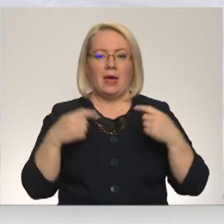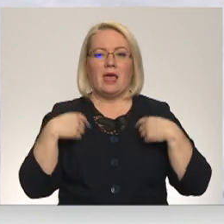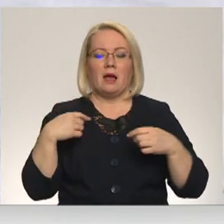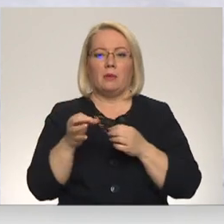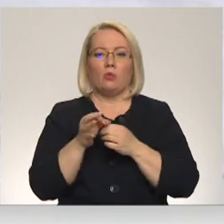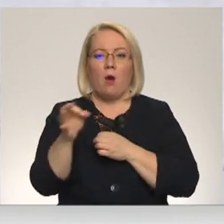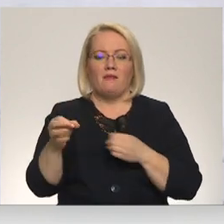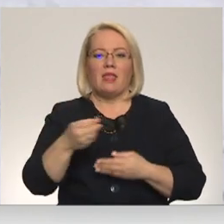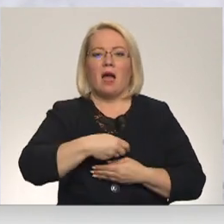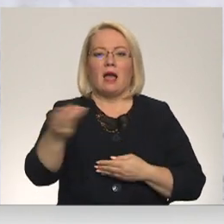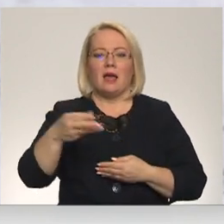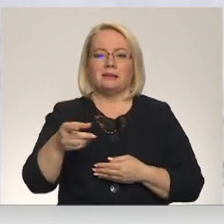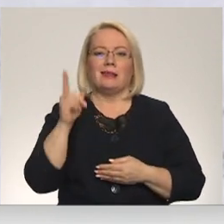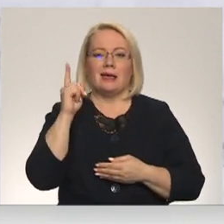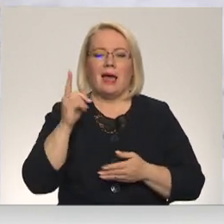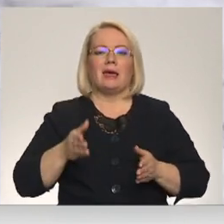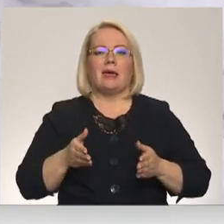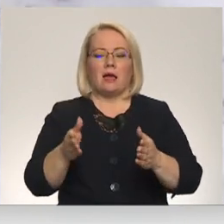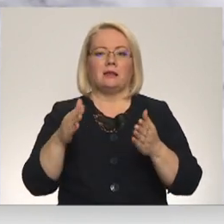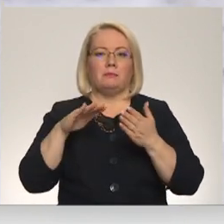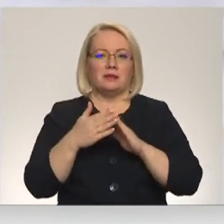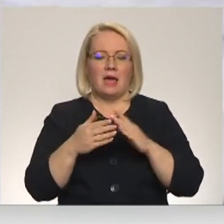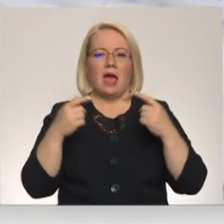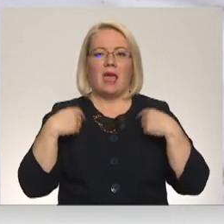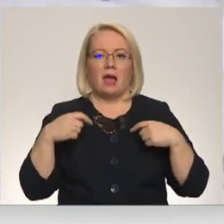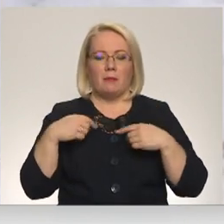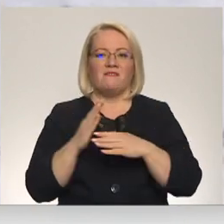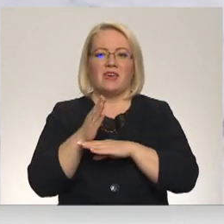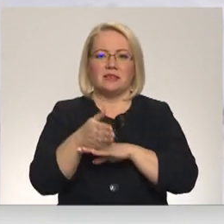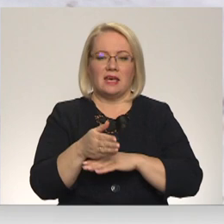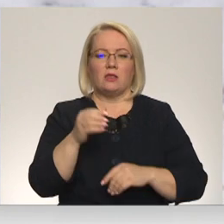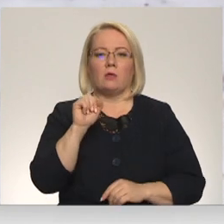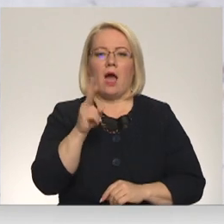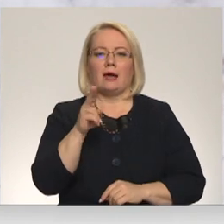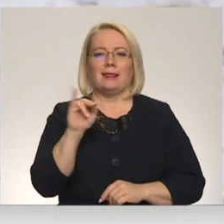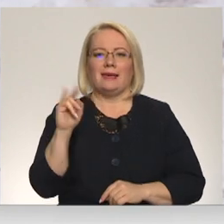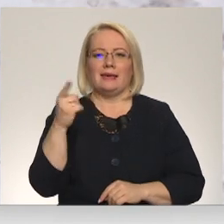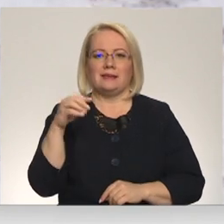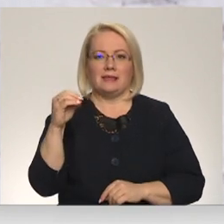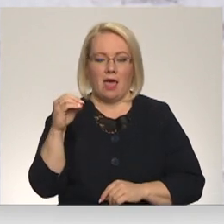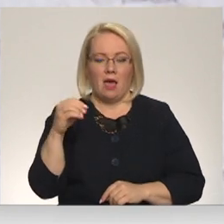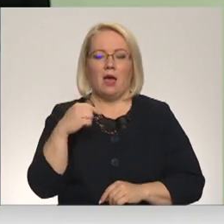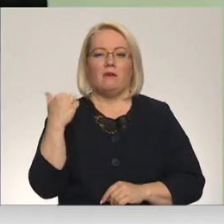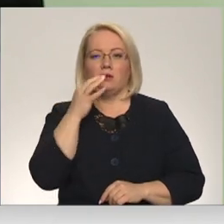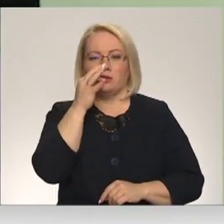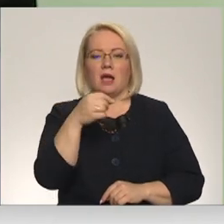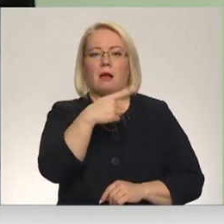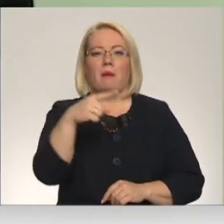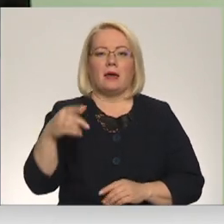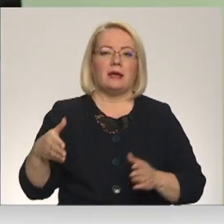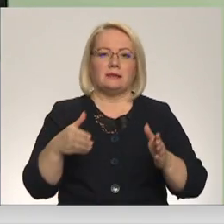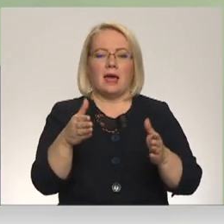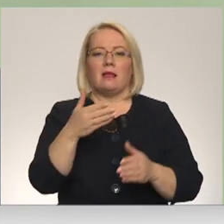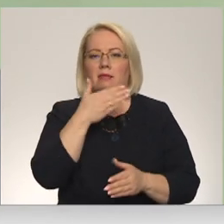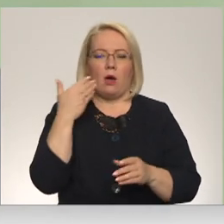kaisītas tikai ielas pilsētās, Jākapulī viesītē un aknīstē. Pārējie ceļi, diemžēl, netiek apstrādāti. Grandes ceļi